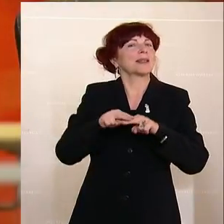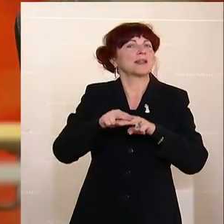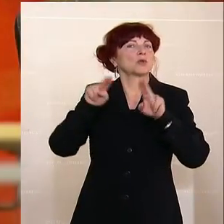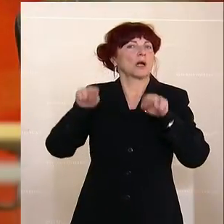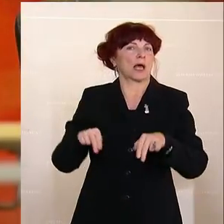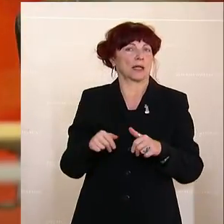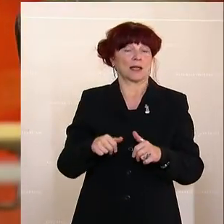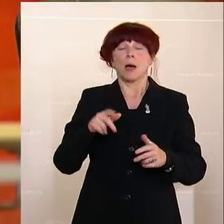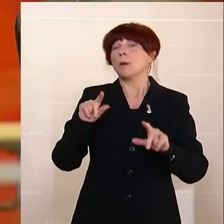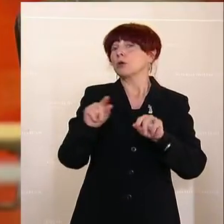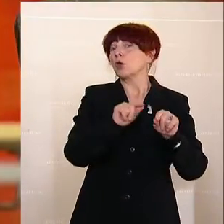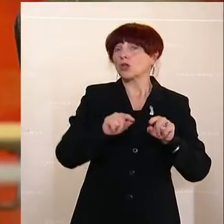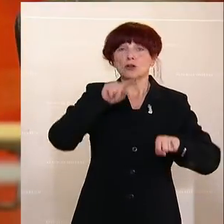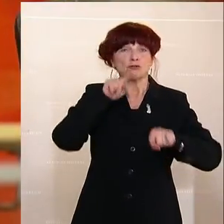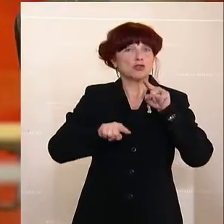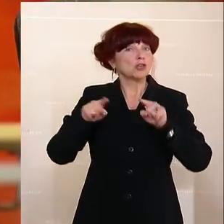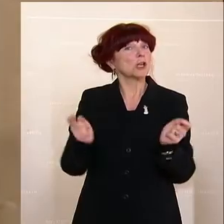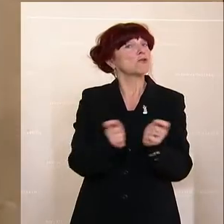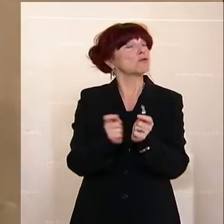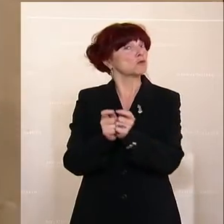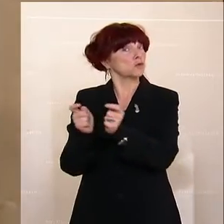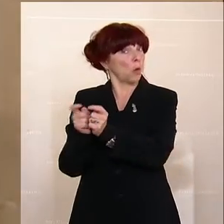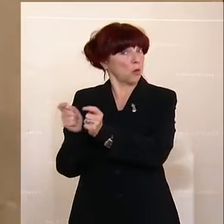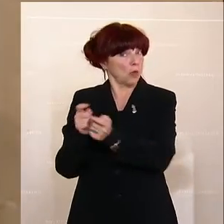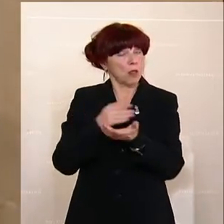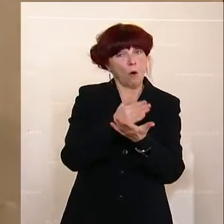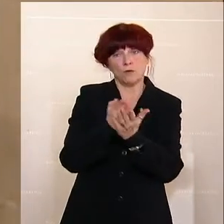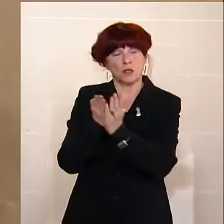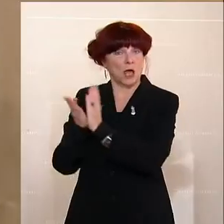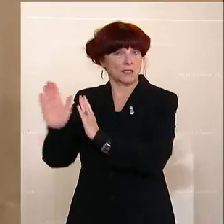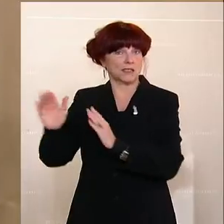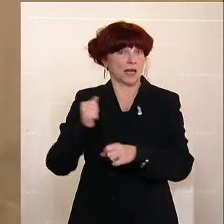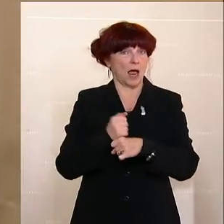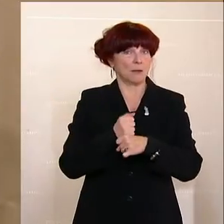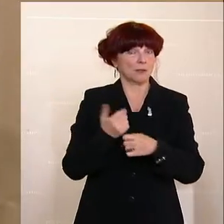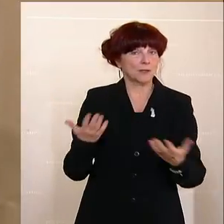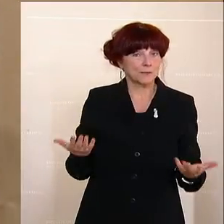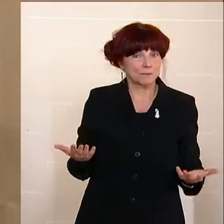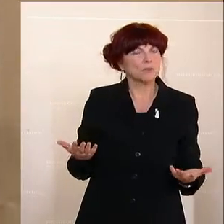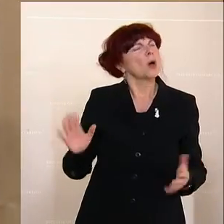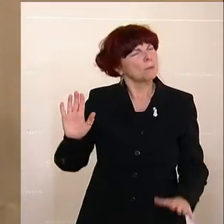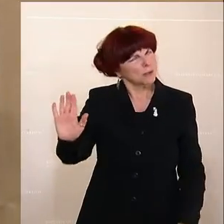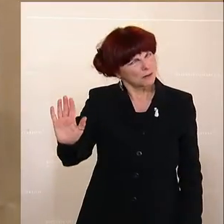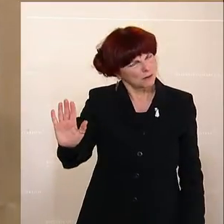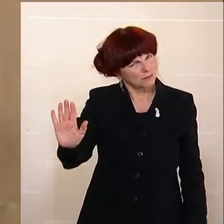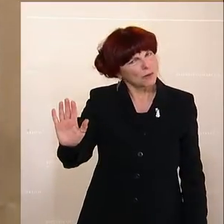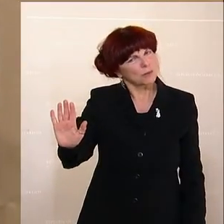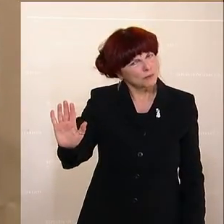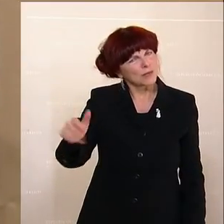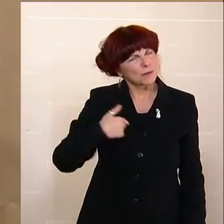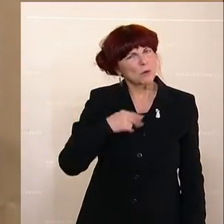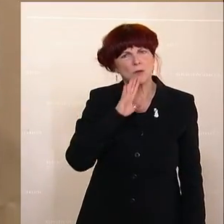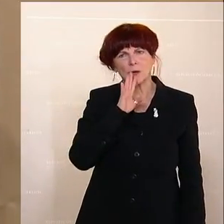verschiedenen Funktionen auf. Und als solcher, und das haben wir uns... Lassen Sie mich ausreden. Lassen Sie mich